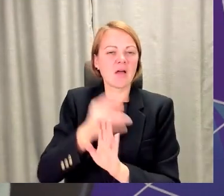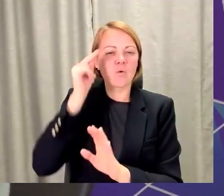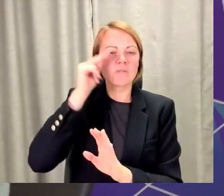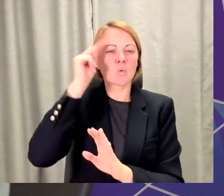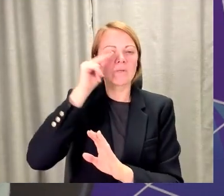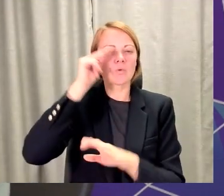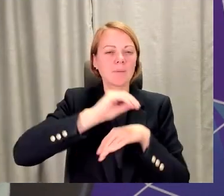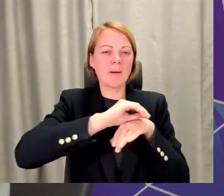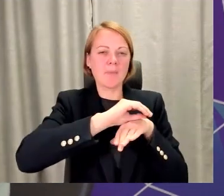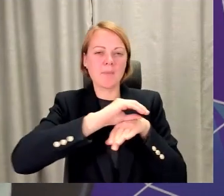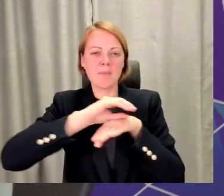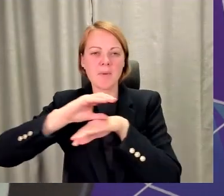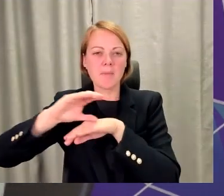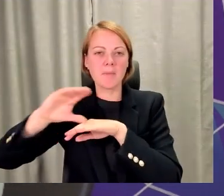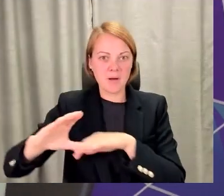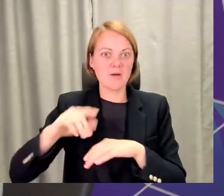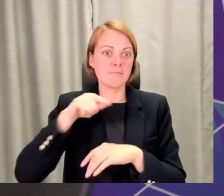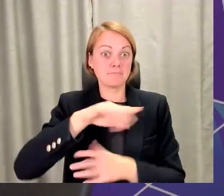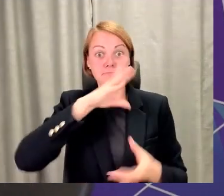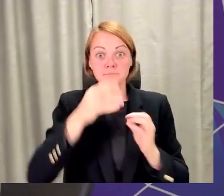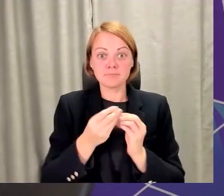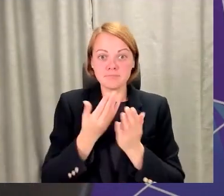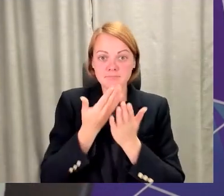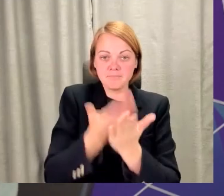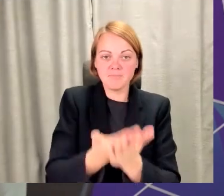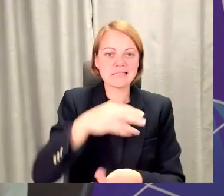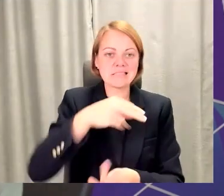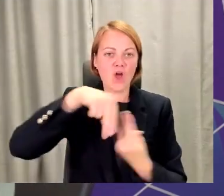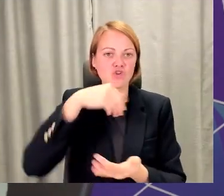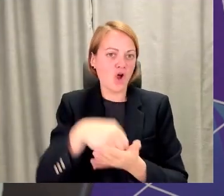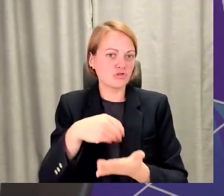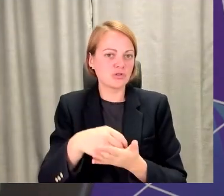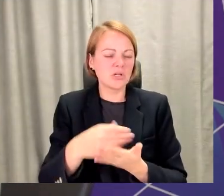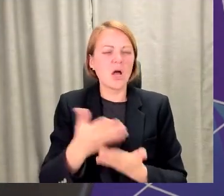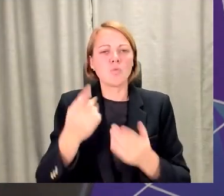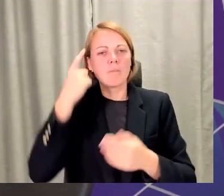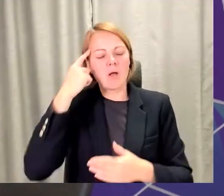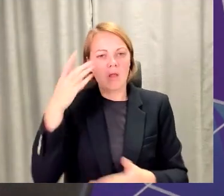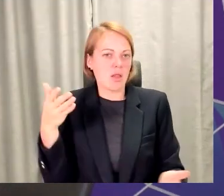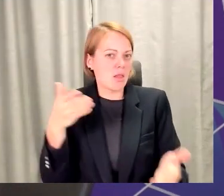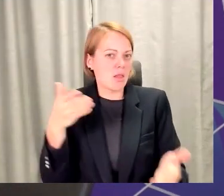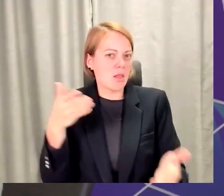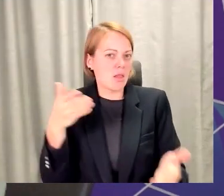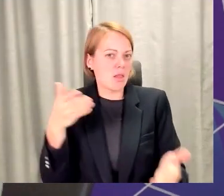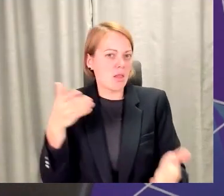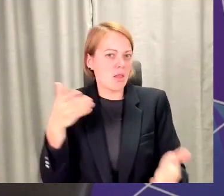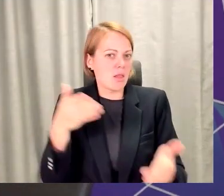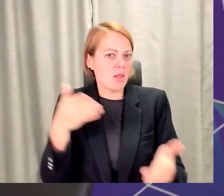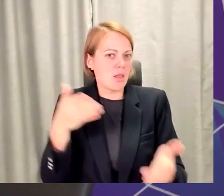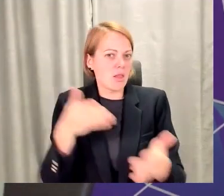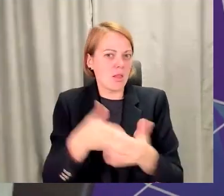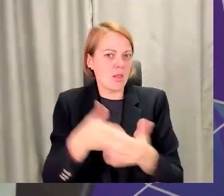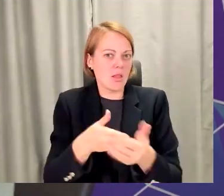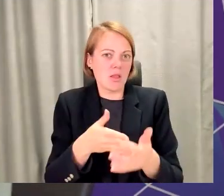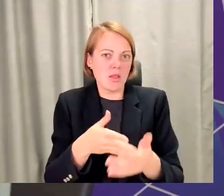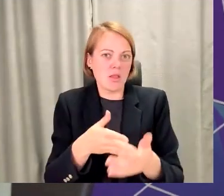reizēm, ja tas liekas, ka varbūt ir neiespējama, atkal tur ir pieaugšo izglītības koordinators, kas var pateikt, kurā iestādēt to, kur ir konsultants,